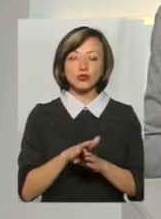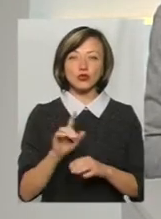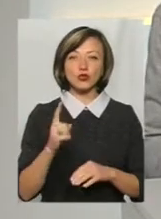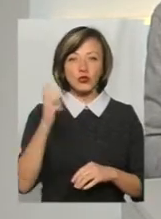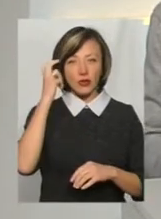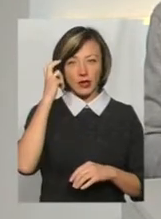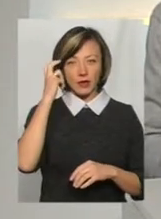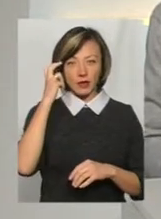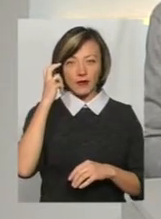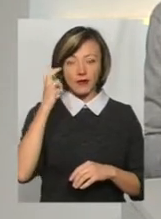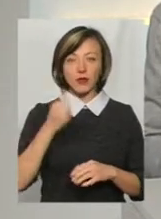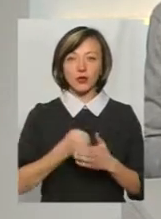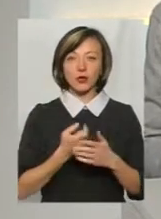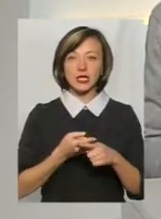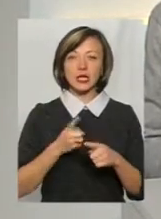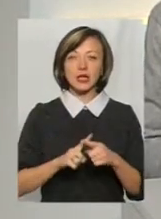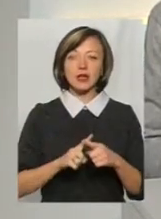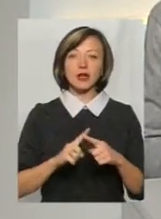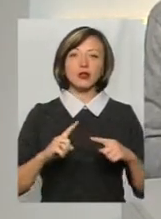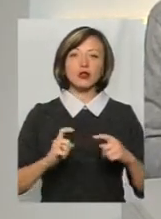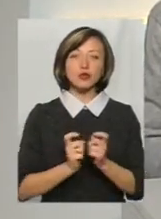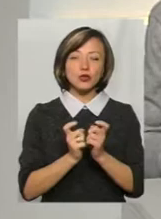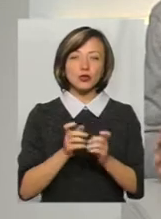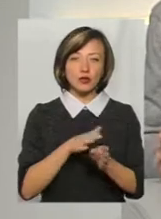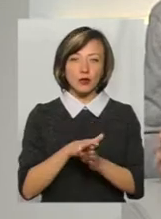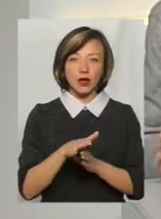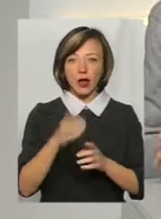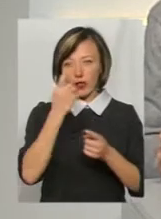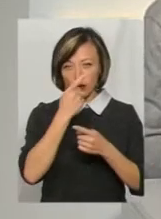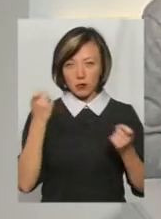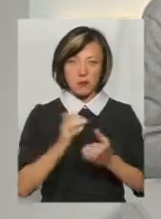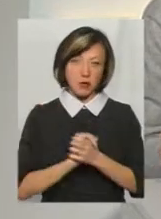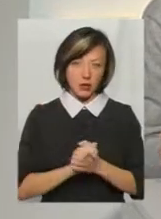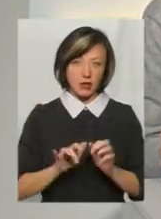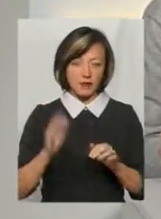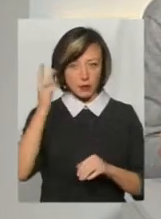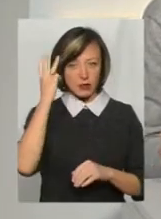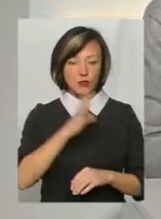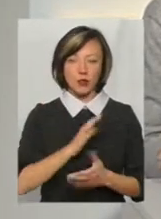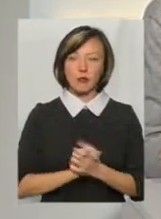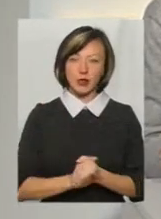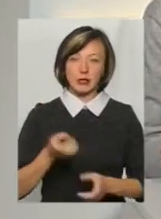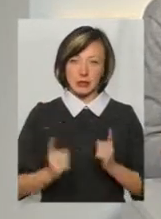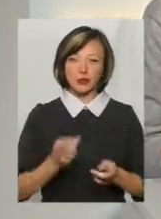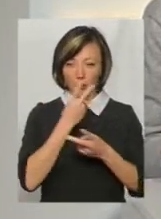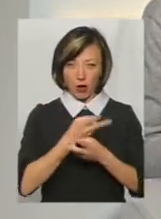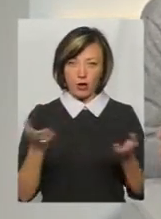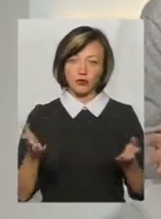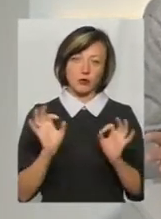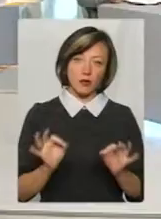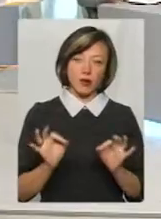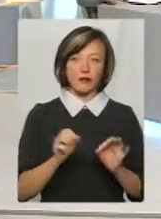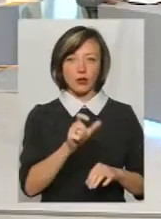Києві все ж таки дійшло до тих сутичок, тому що анонсувалася мирна акція, в Хмельницькому було мирно, дійсно, ми це бачили, що, правда,